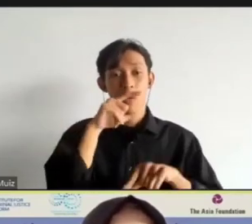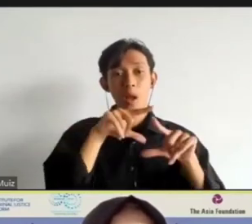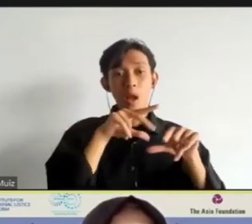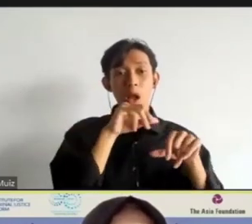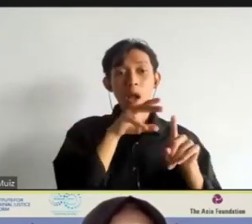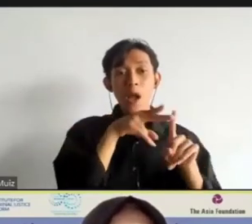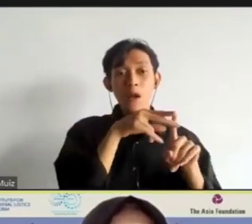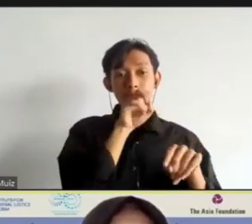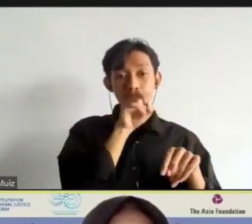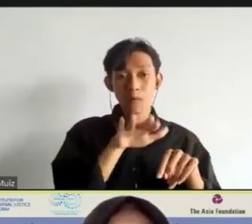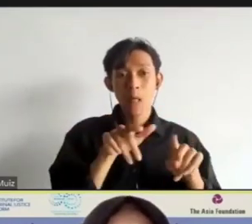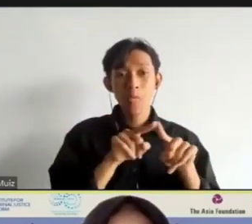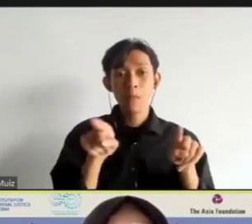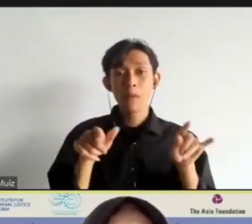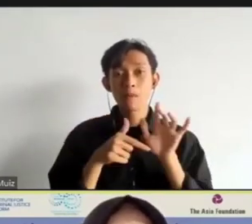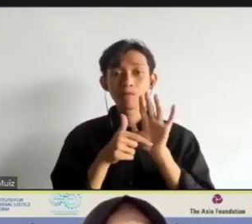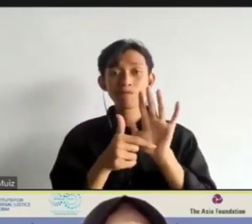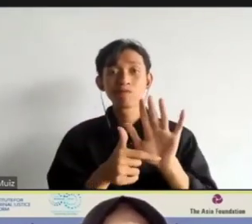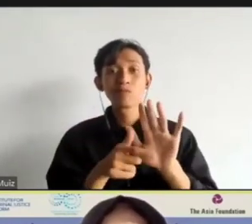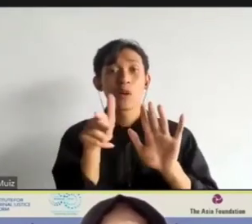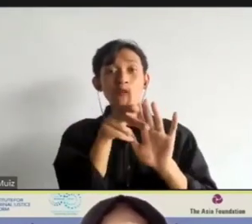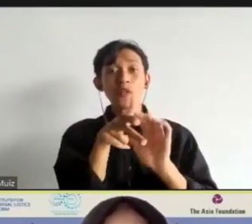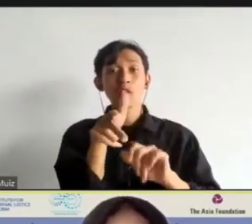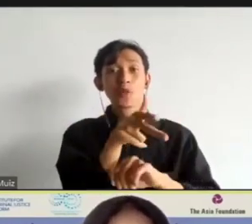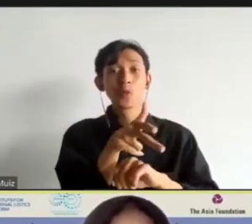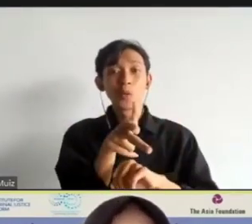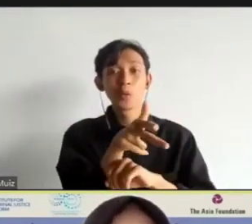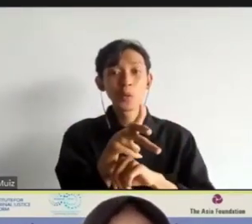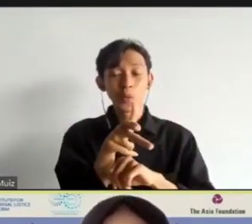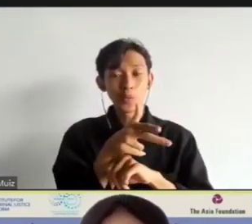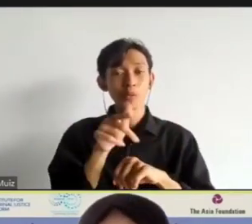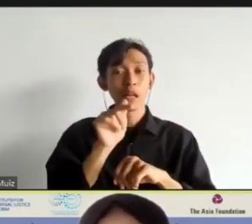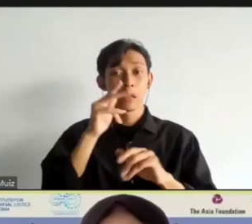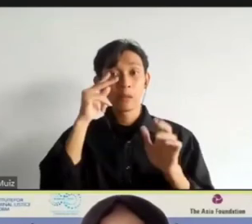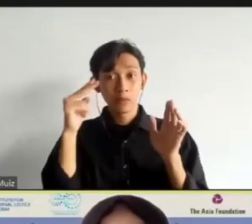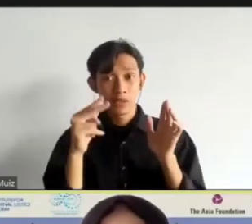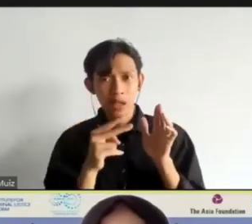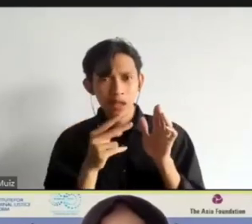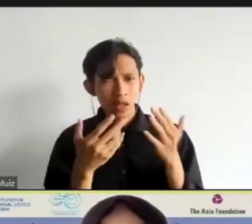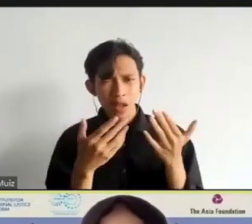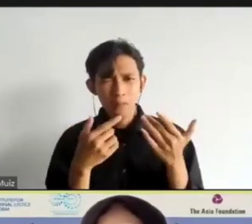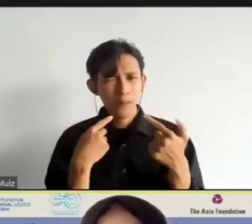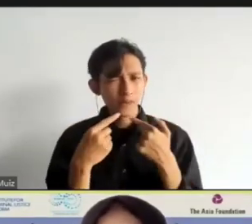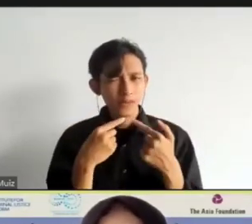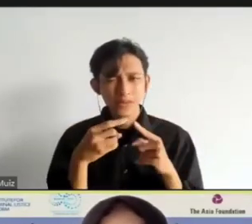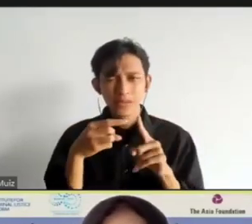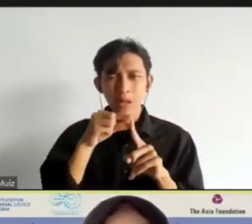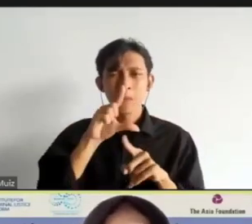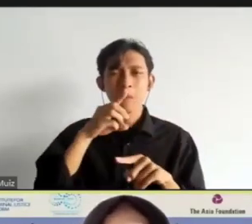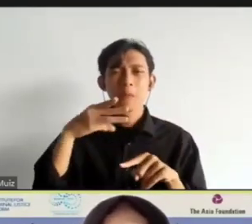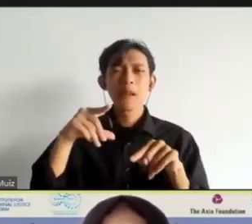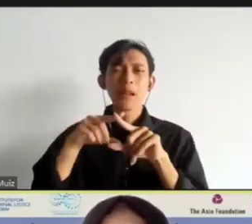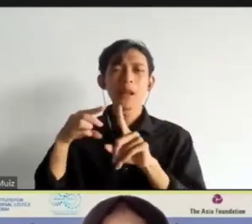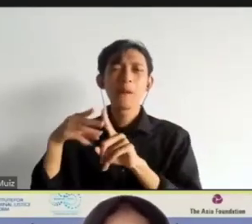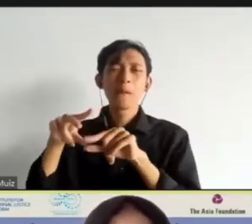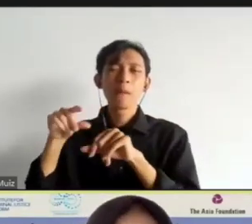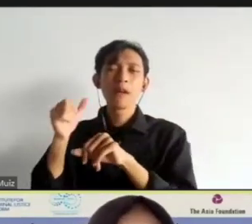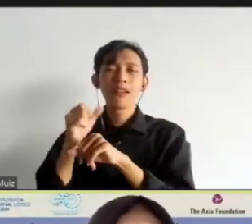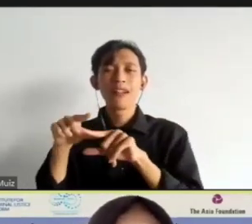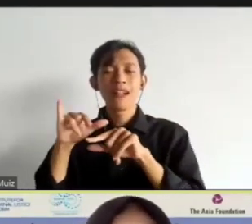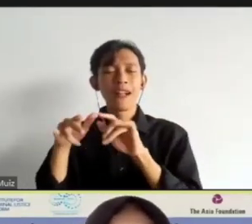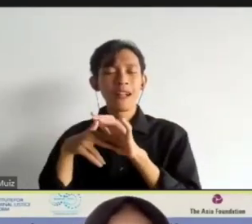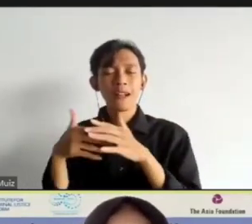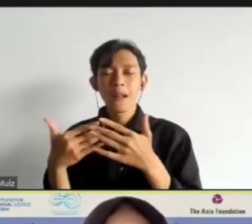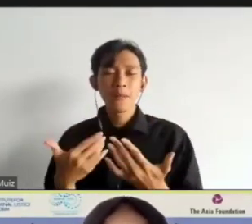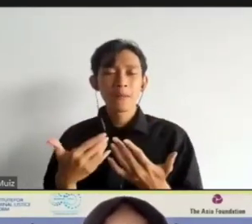memperlihatkan sedikit video kepada Bapak dan Ibu untuk melihat apa itu pre-bargain di negara lain gitu ya. Khususnya common law atau dalam hal